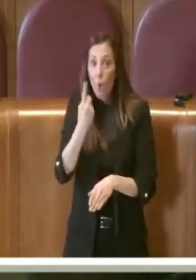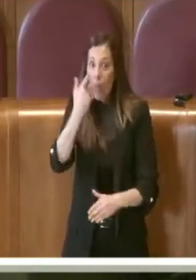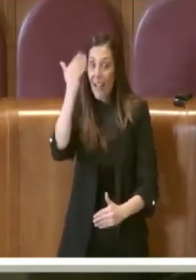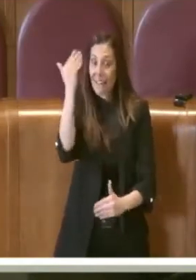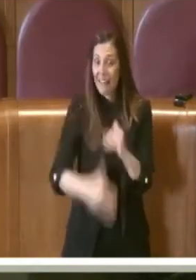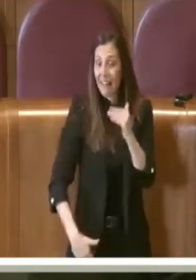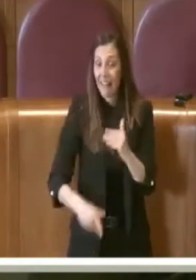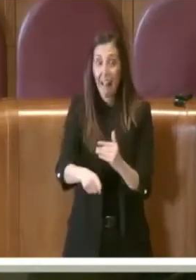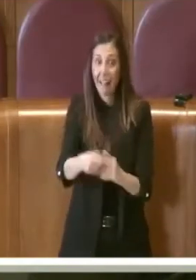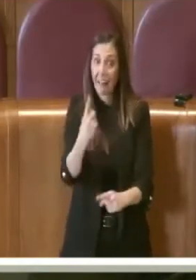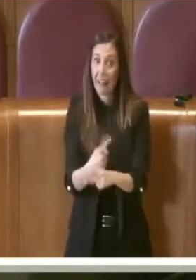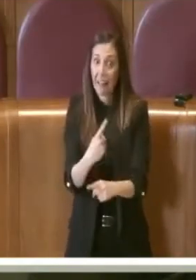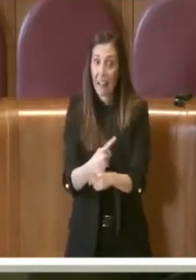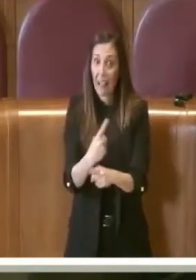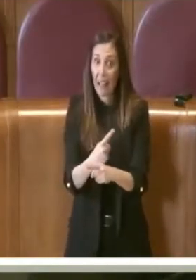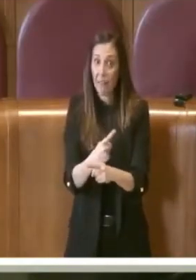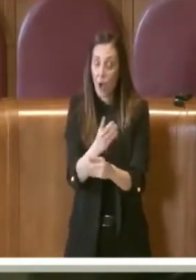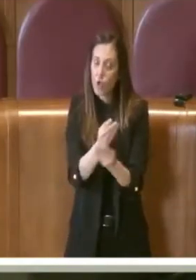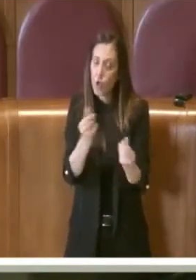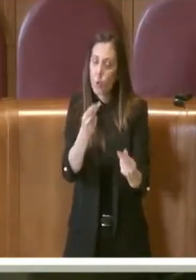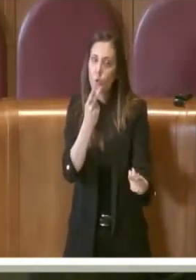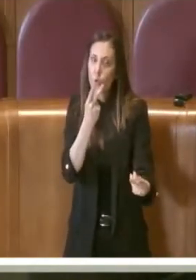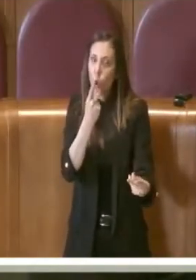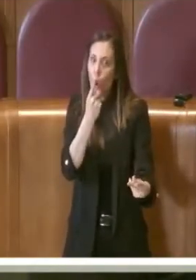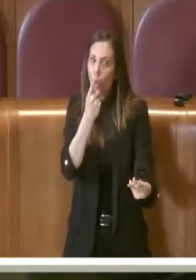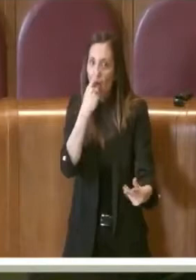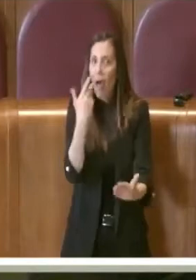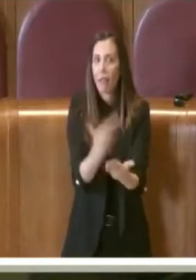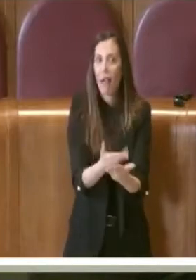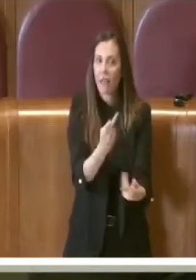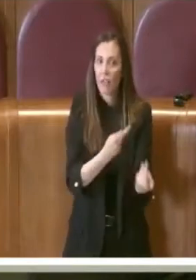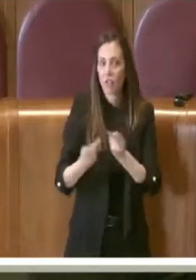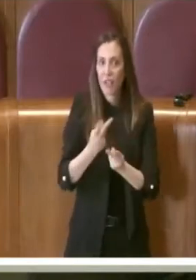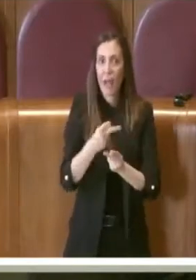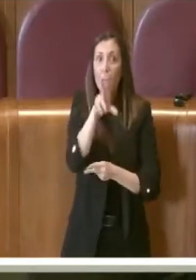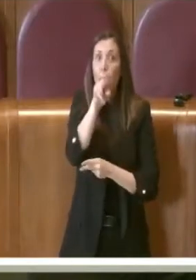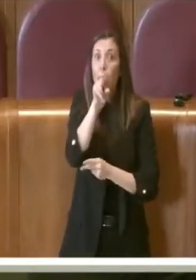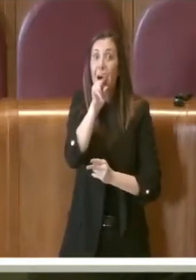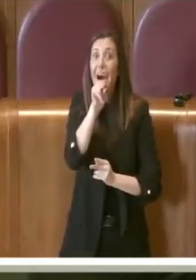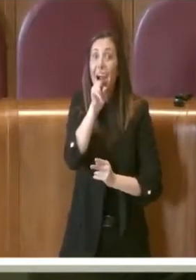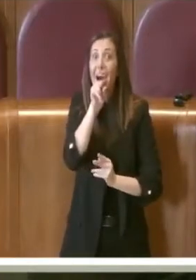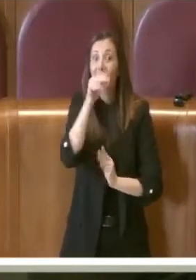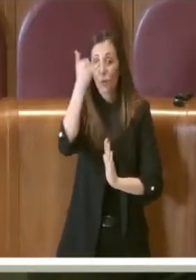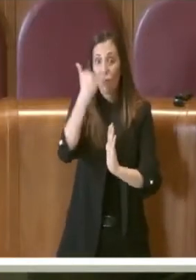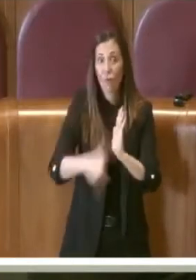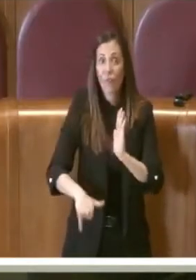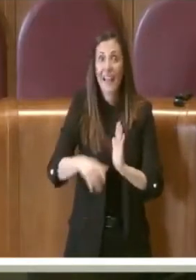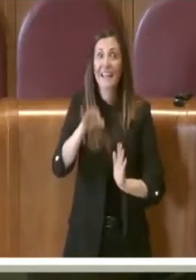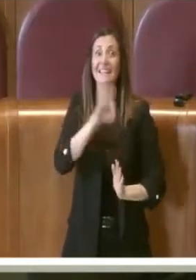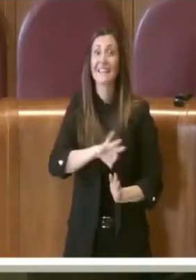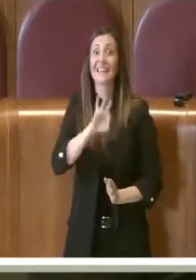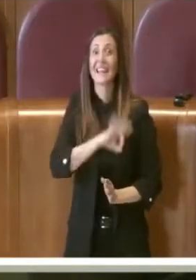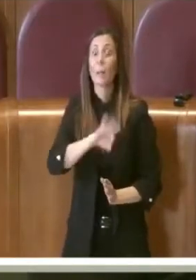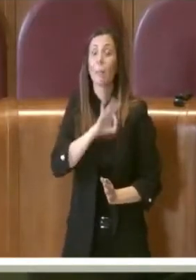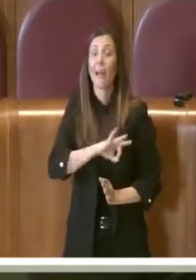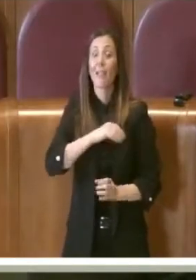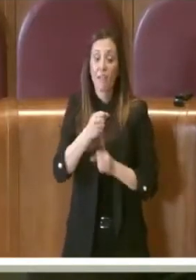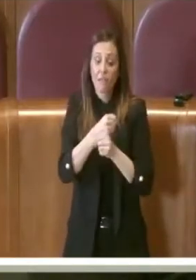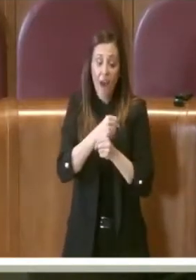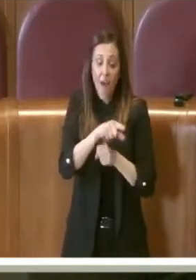e so che troverà la soluzione a fine marzo gli stipendi ai dipendenti di farmacap vanno pagati